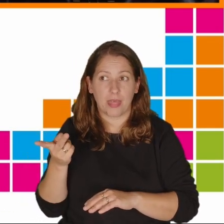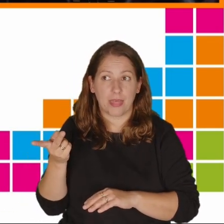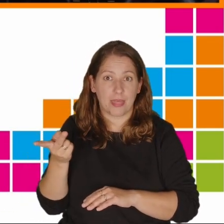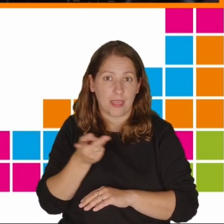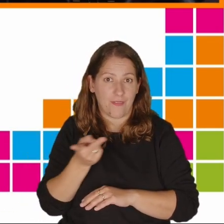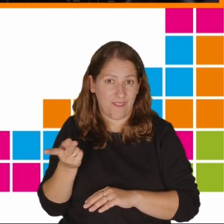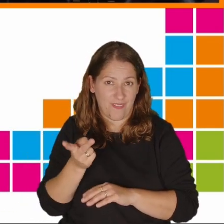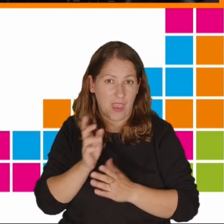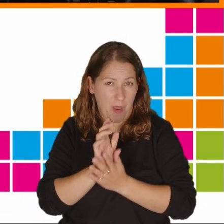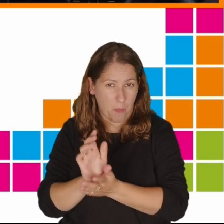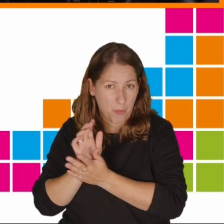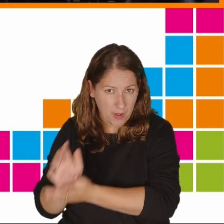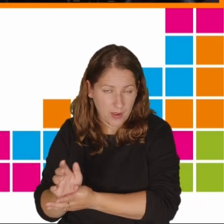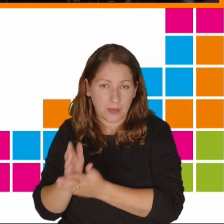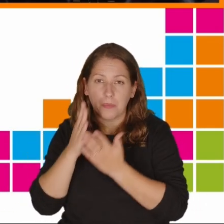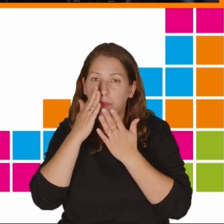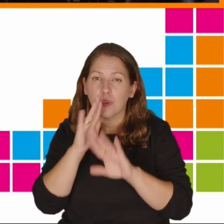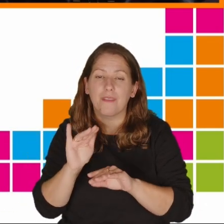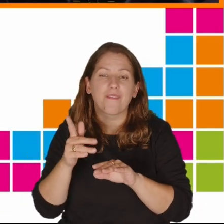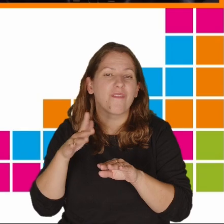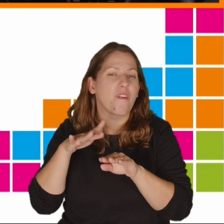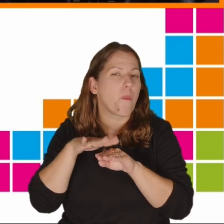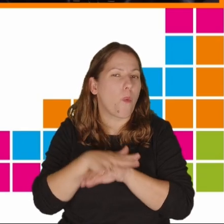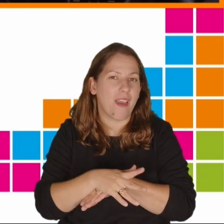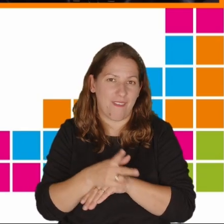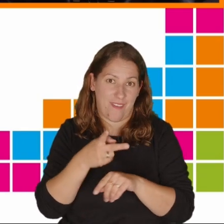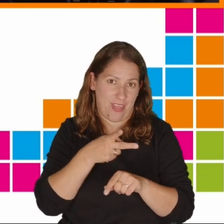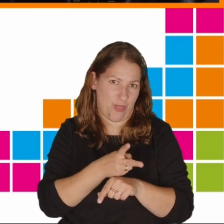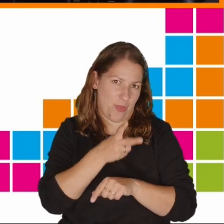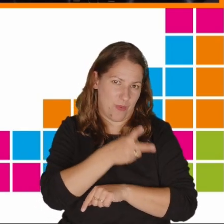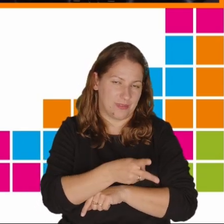publikacje pokazują, jaki jest wpływ dostępu